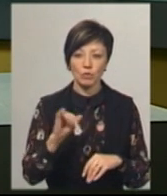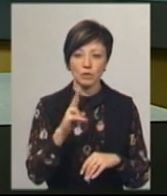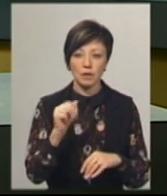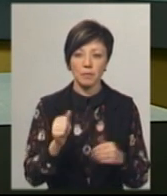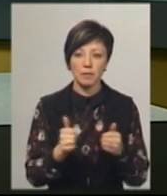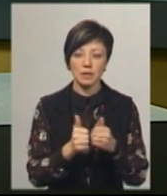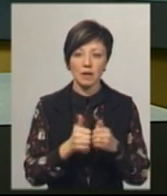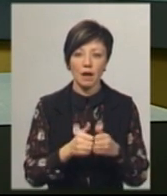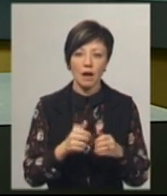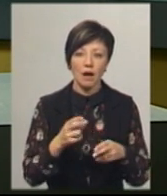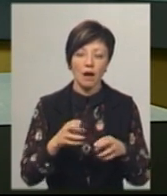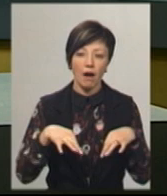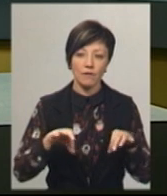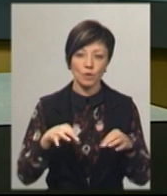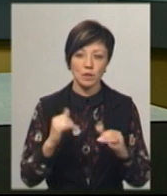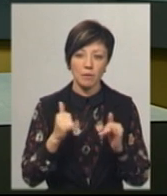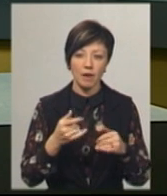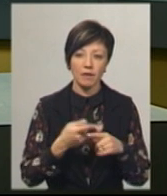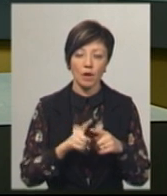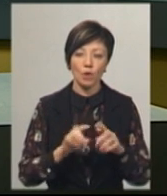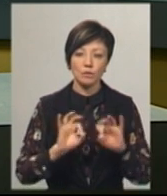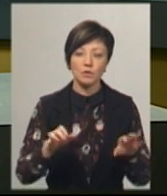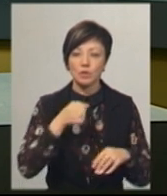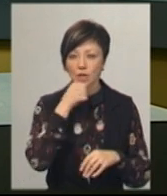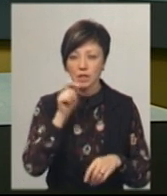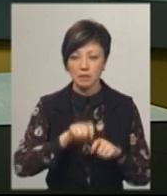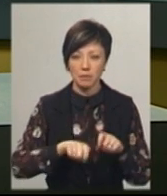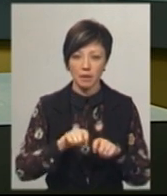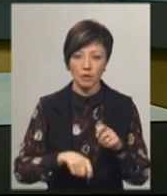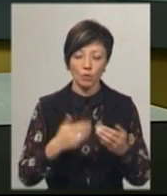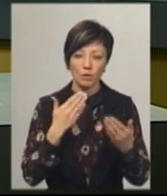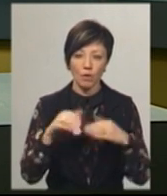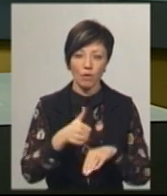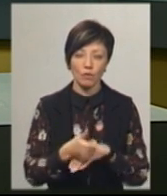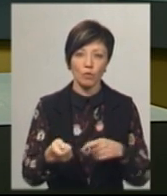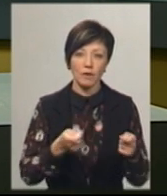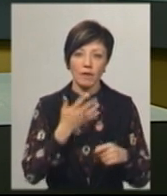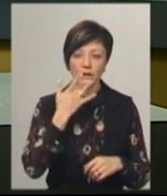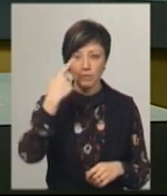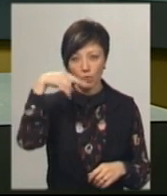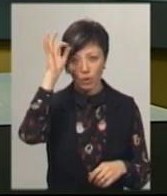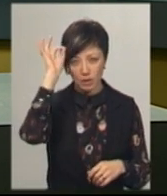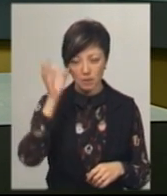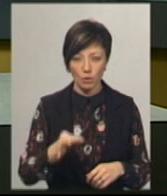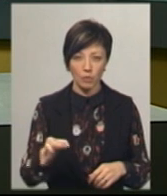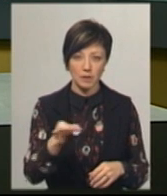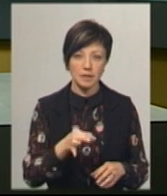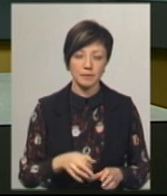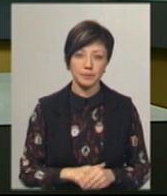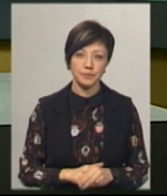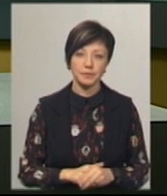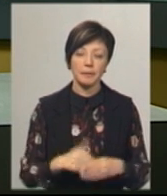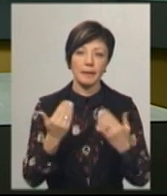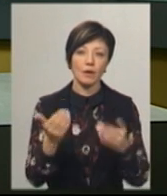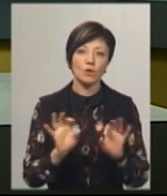поблизу автозаправки. Про це розповів старший інспектор сектору комунікації головного управління Нацполіції Хмельниччини Олег Поворознюк.